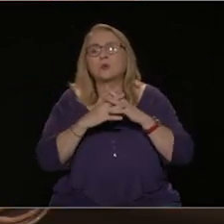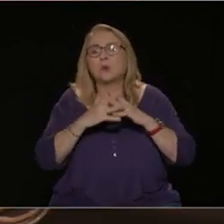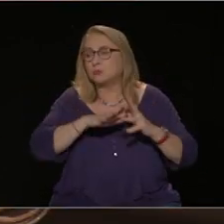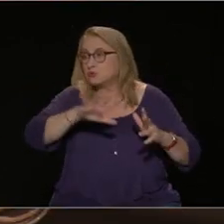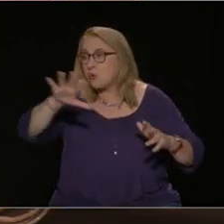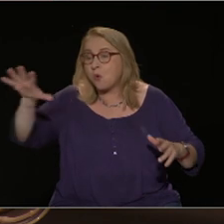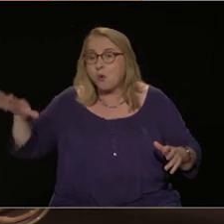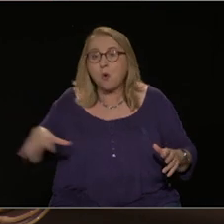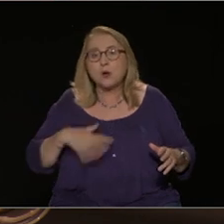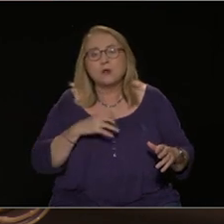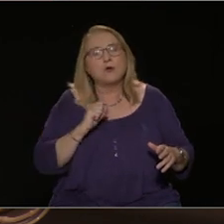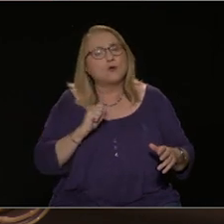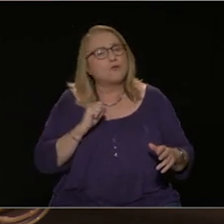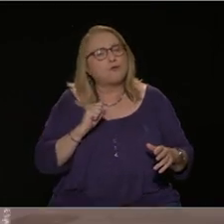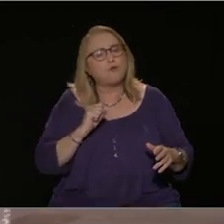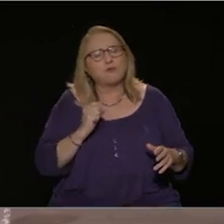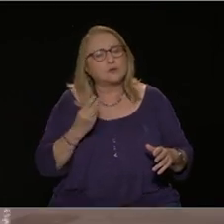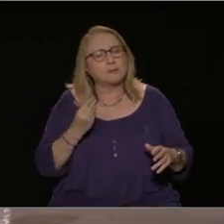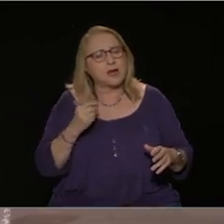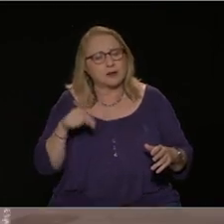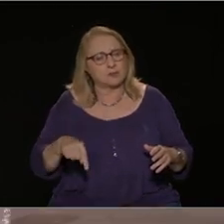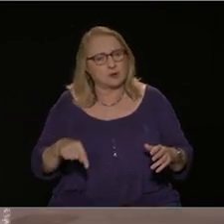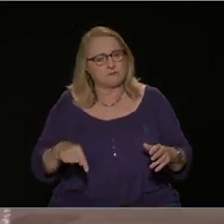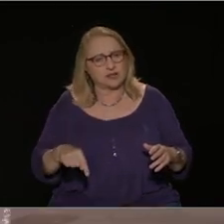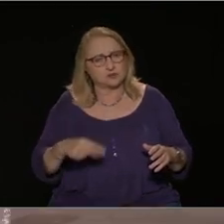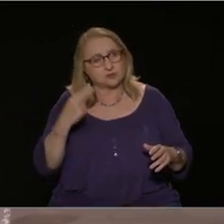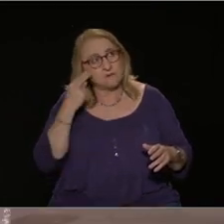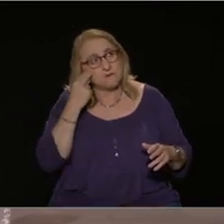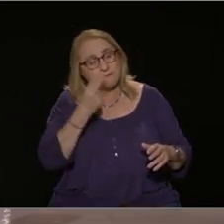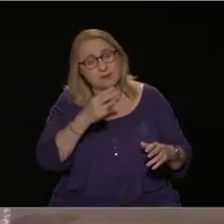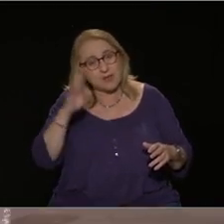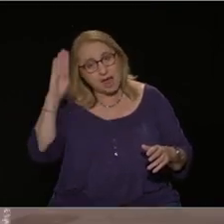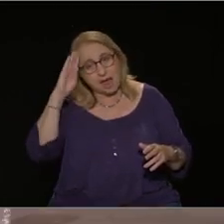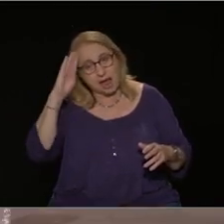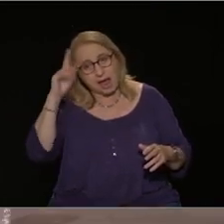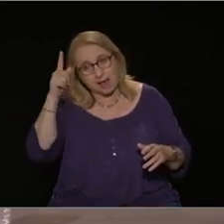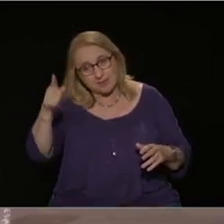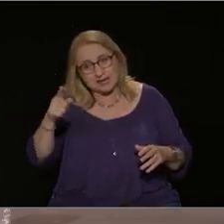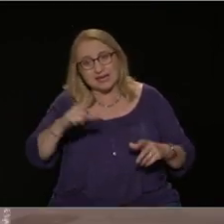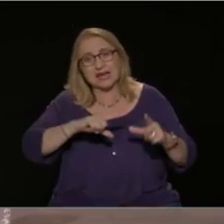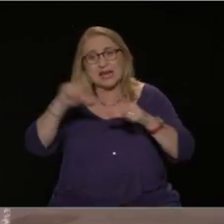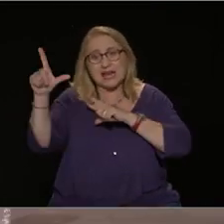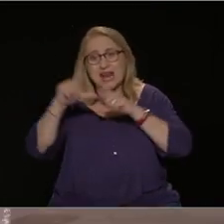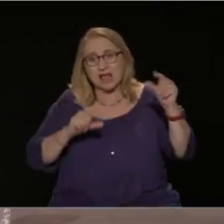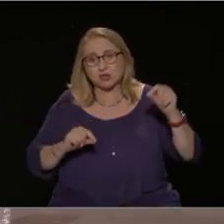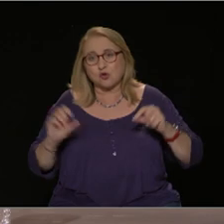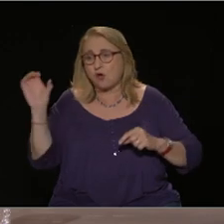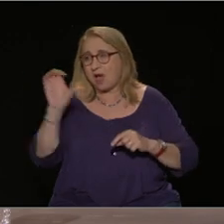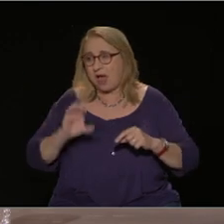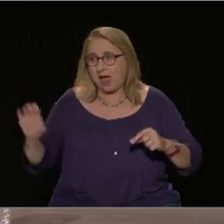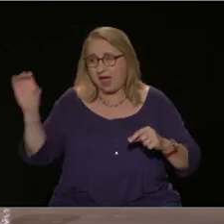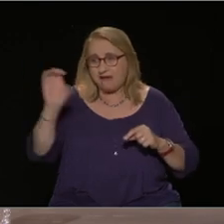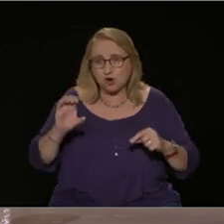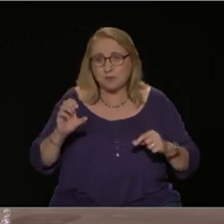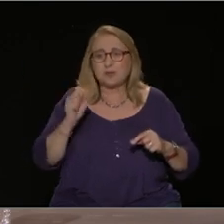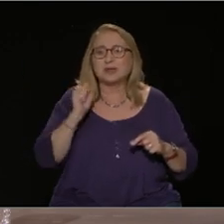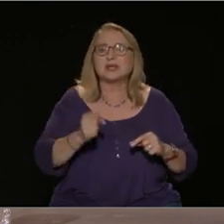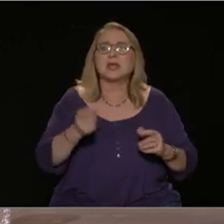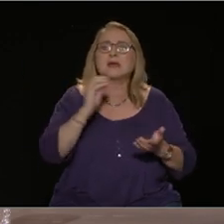κρατάει σήμερα την αναπνοή του, με την μεγάλη σύγκρουση από τη μια μεριά των ΙΠΑ, ΝΑΤΟ, Ευρωπαϊκής Ένωσης και από την άλλη των αναδιόμενων δυνάμεν